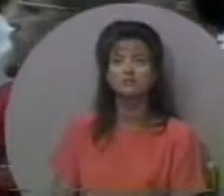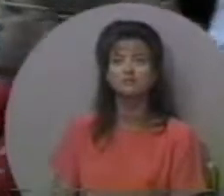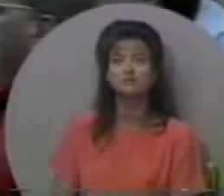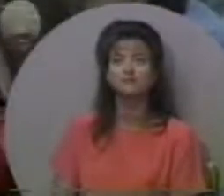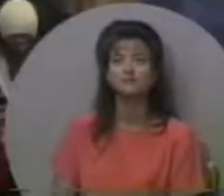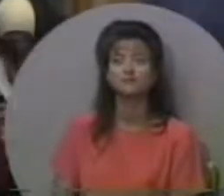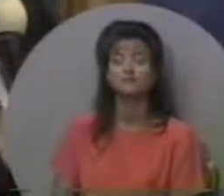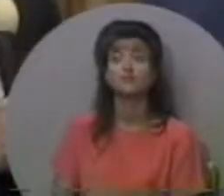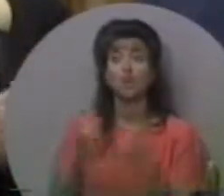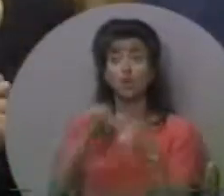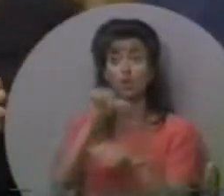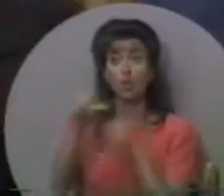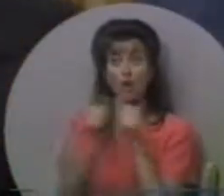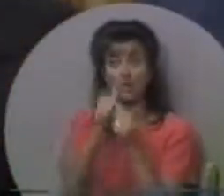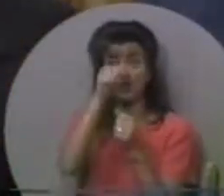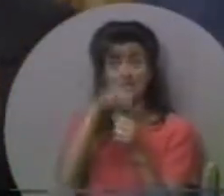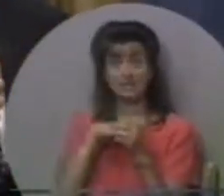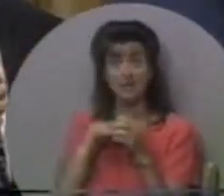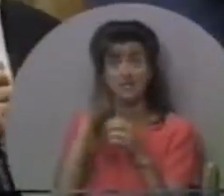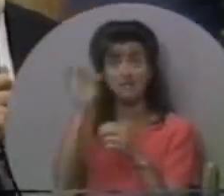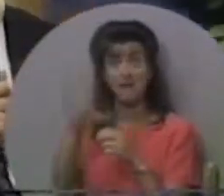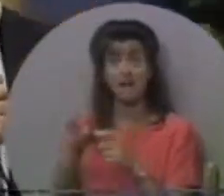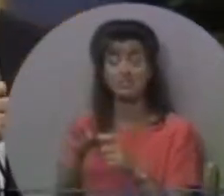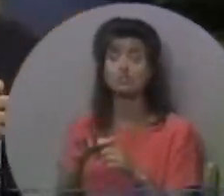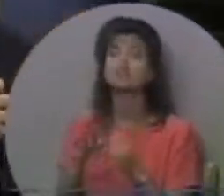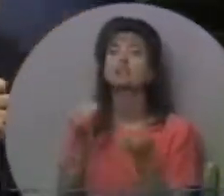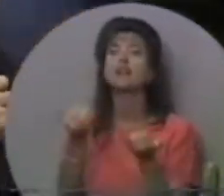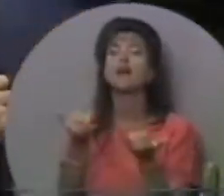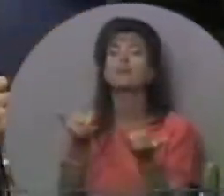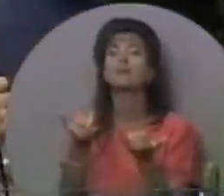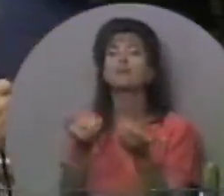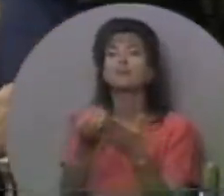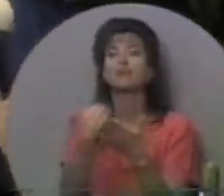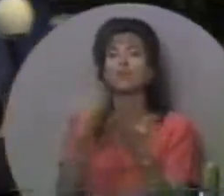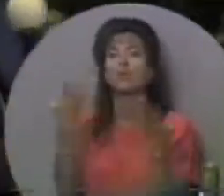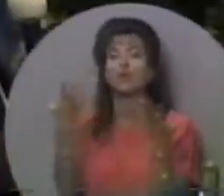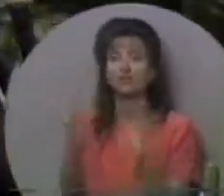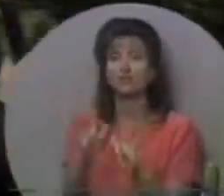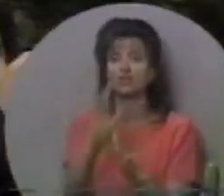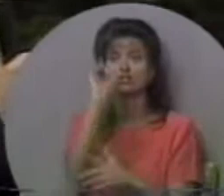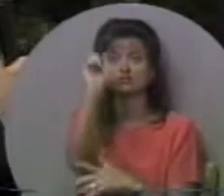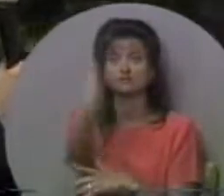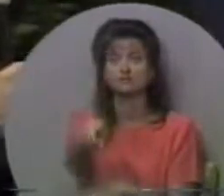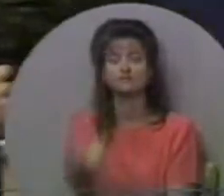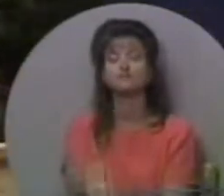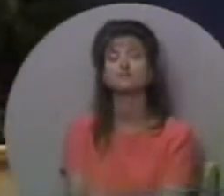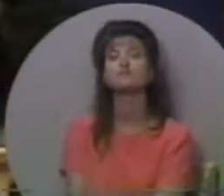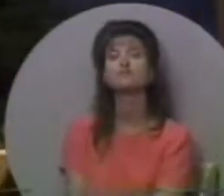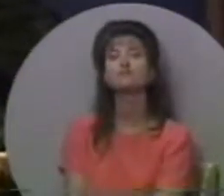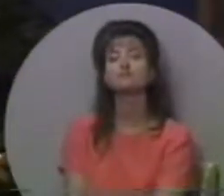І коли ви до околи цих чоловіків, я хочу на завершення запитатися вас.